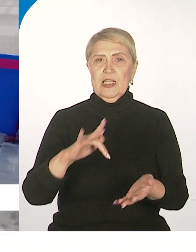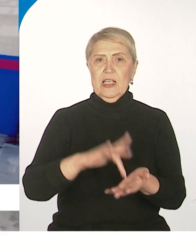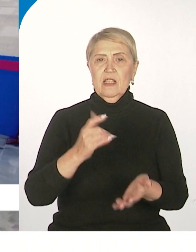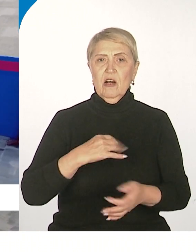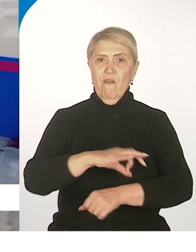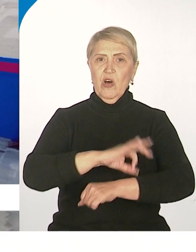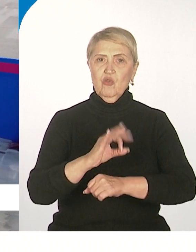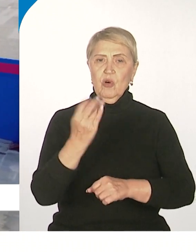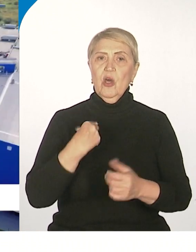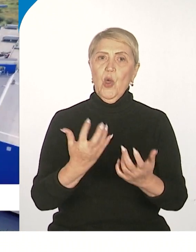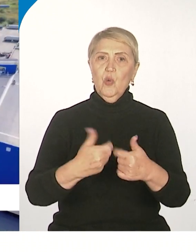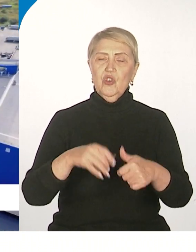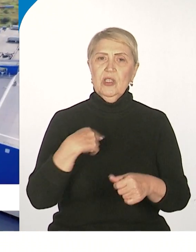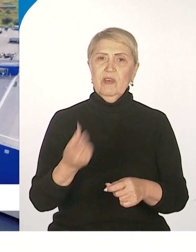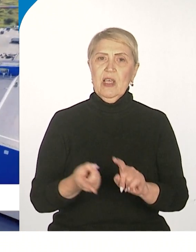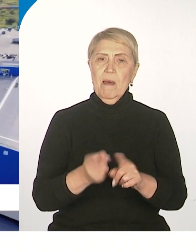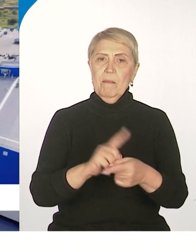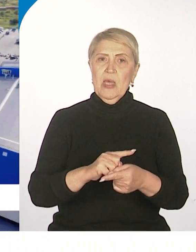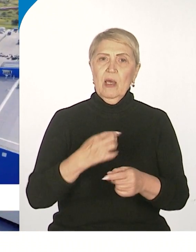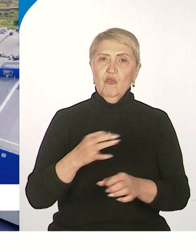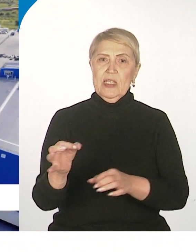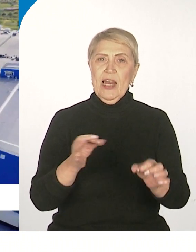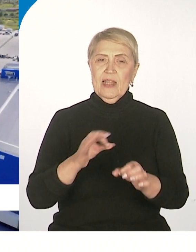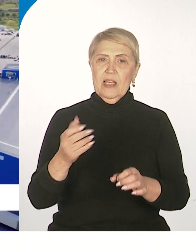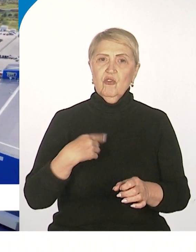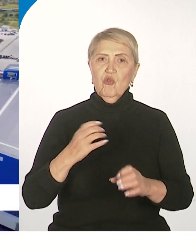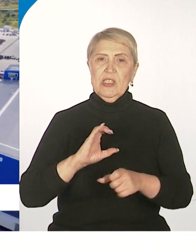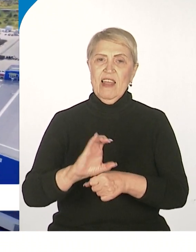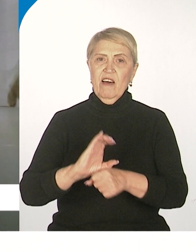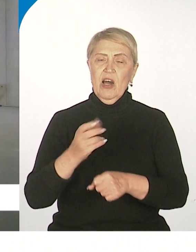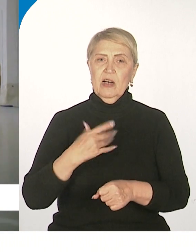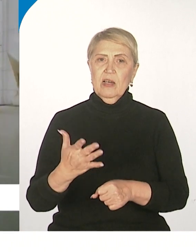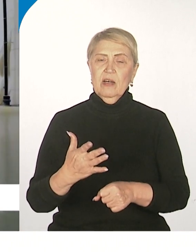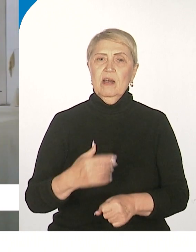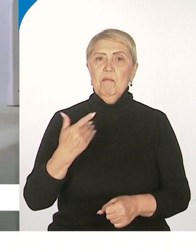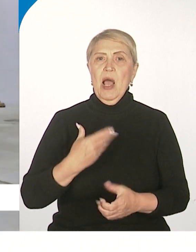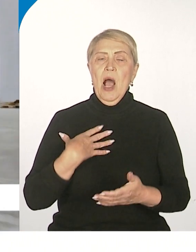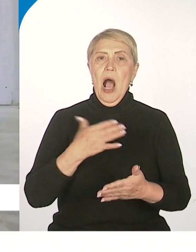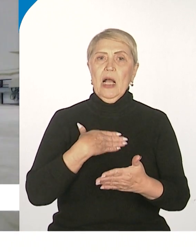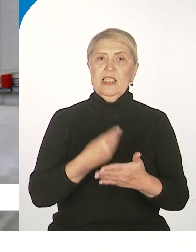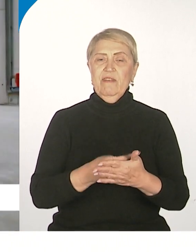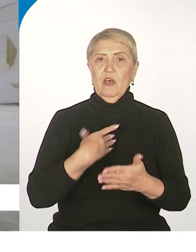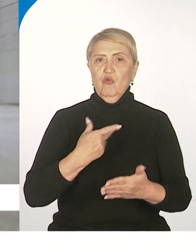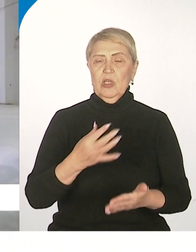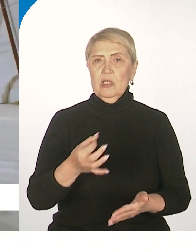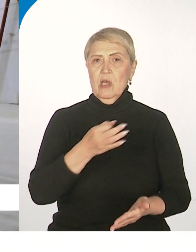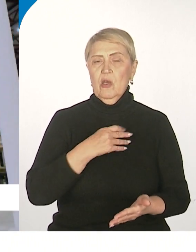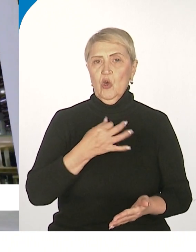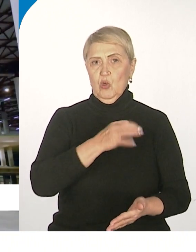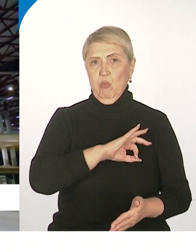И учитывая переориентацию товарных потоков и инвестиций на Восток, мы активно используем